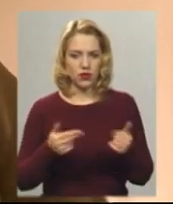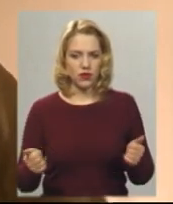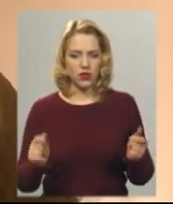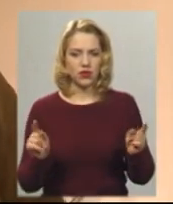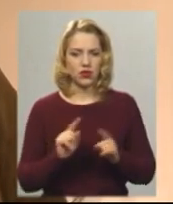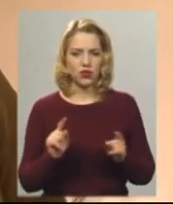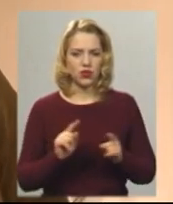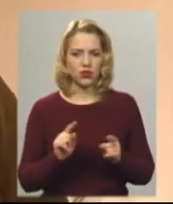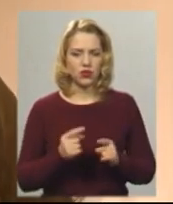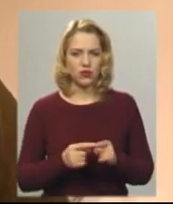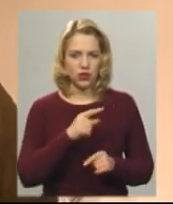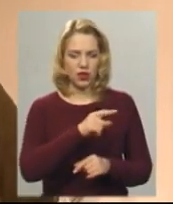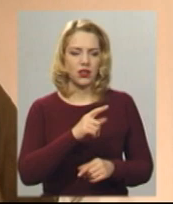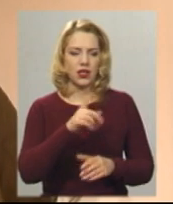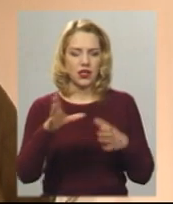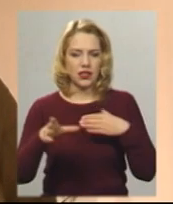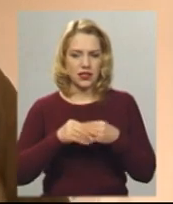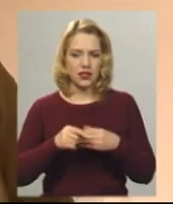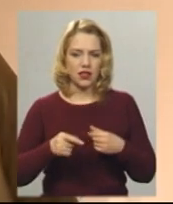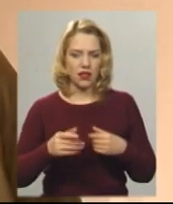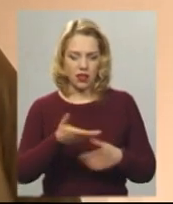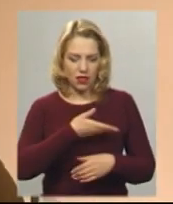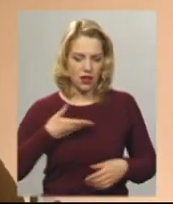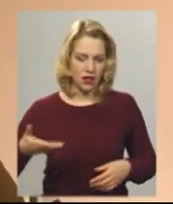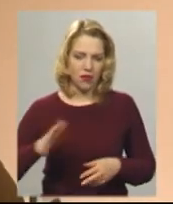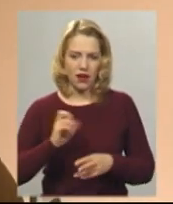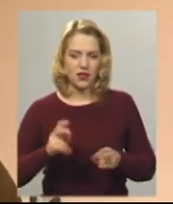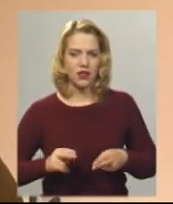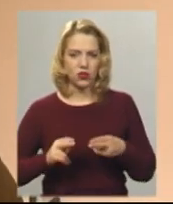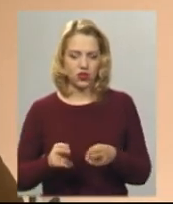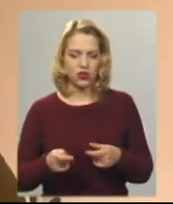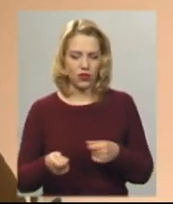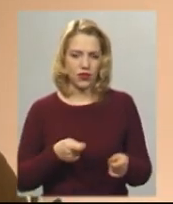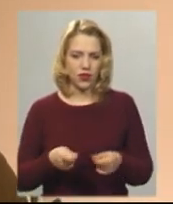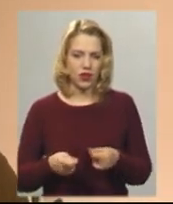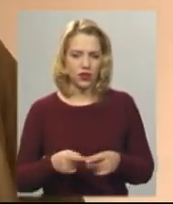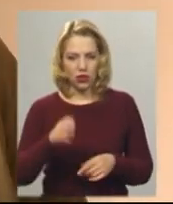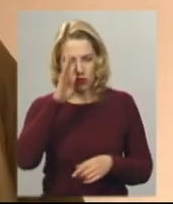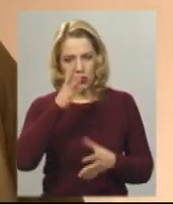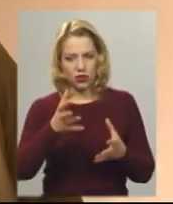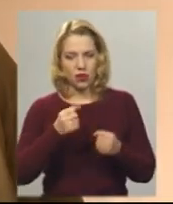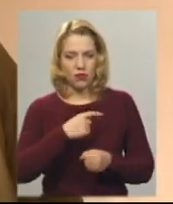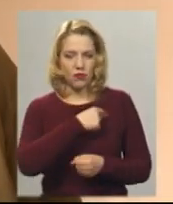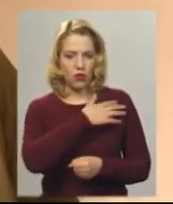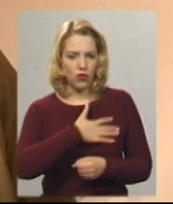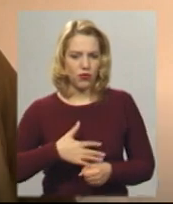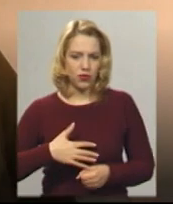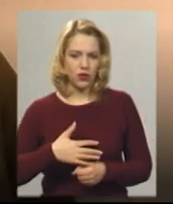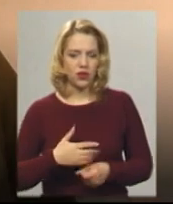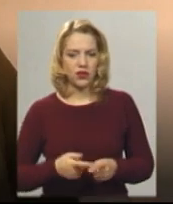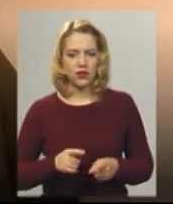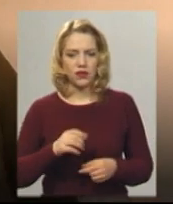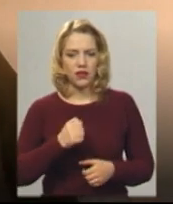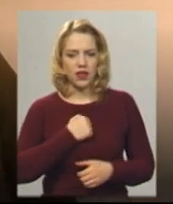народом, а не з злочиною владою. І так само і частина пішла під СБУ». Чоловік, додає, отримав кульові поранення. «На жаль, СБУ